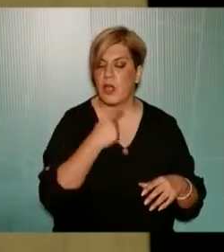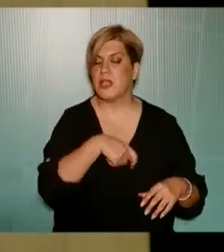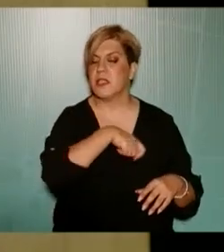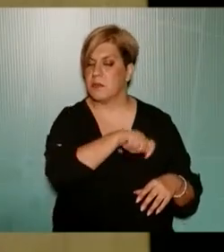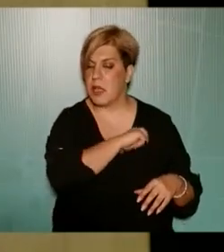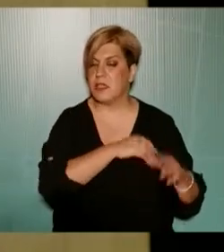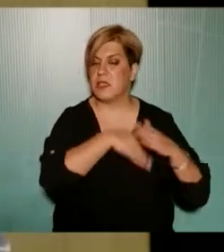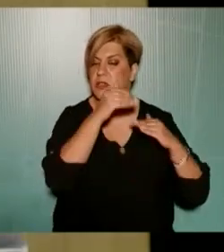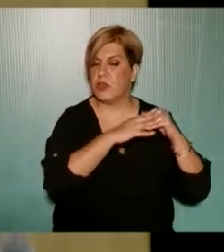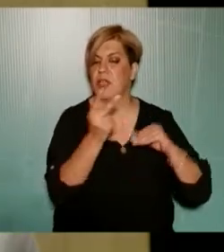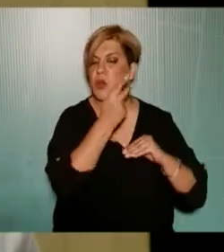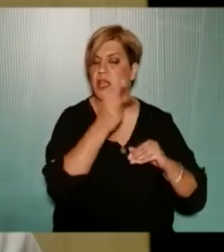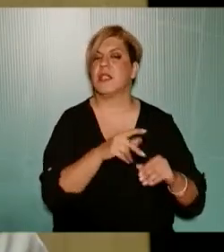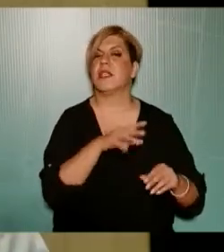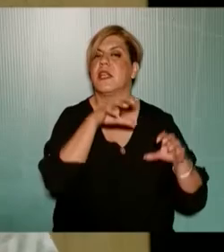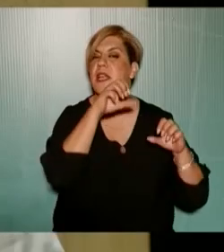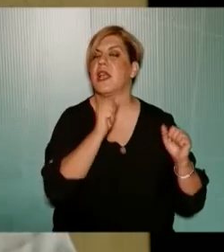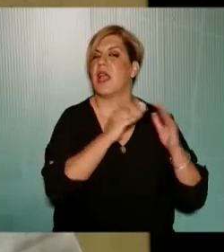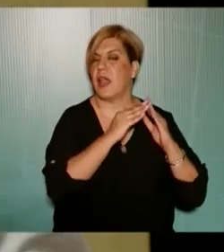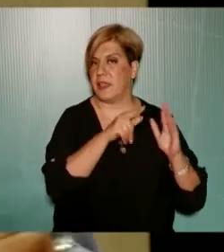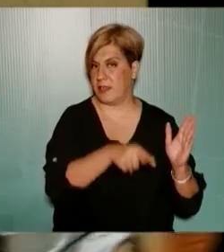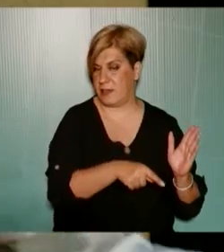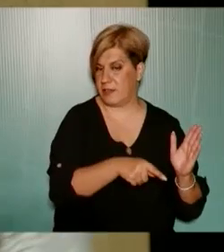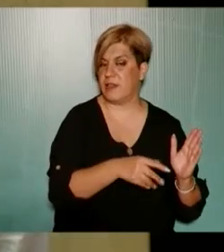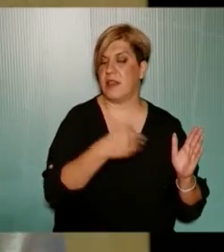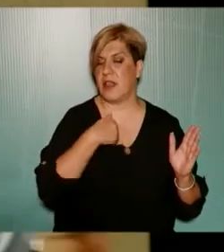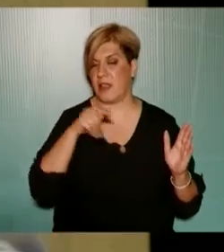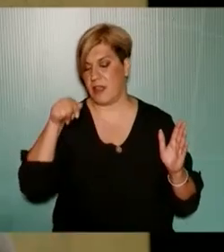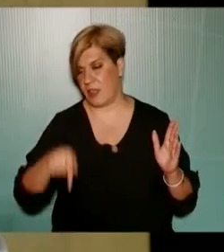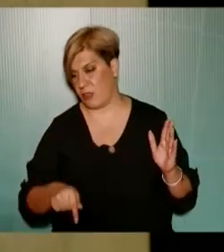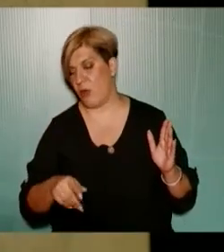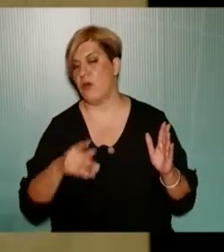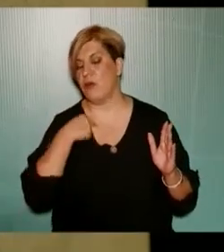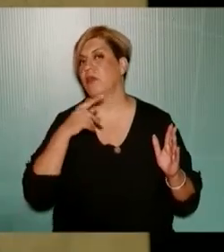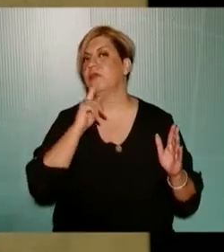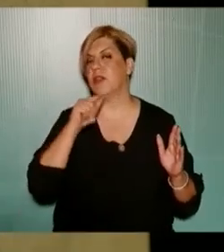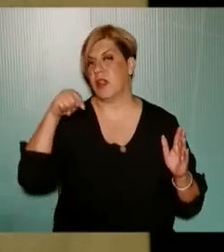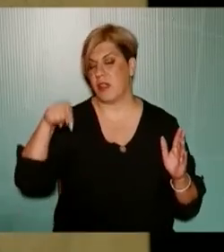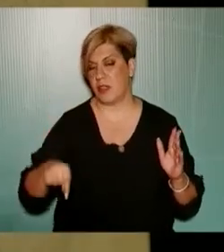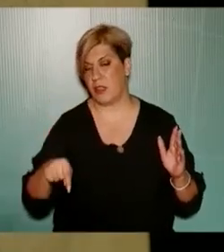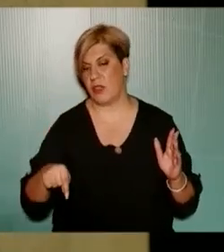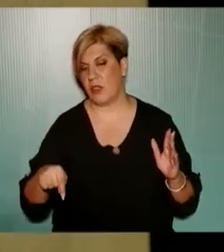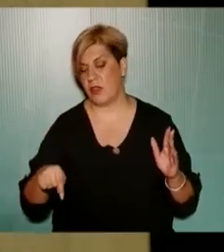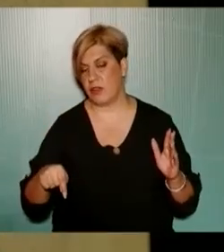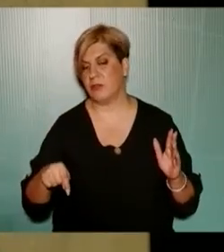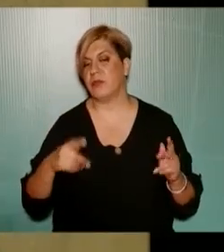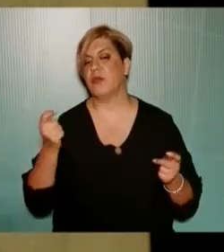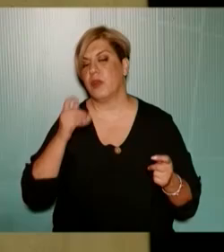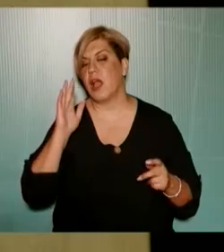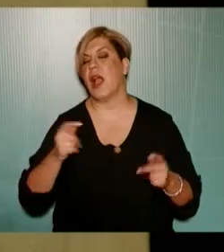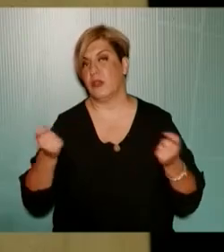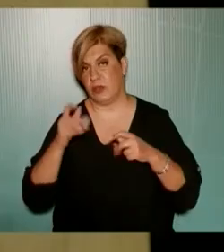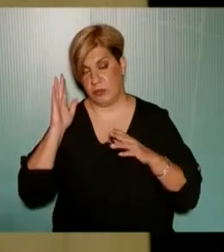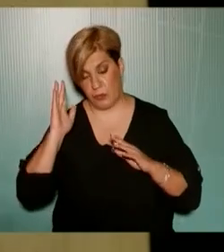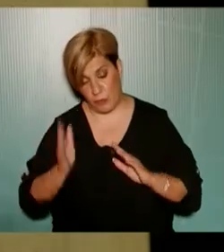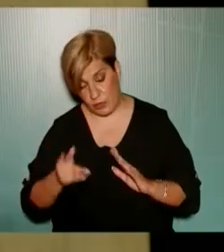Ισπανία χτίζουν κοινωνικές κατοικίες ενώ εμείς εδώ και εδώ εμπλέκεται και ο Δήμος μέσω της Μητροπολιτικής Αναπτυξικής που προσπαθεί να κάνει το καλύτερο